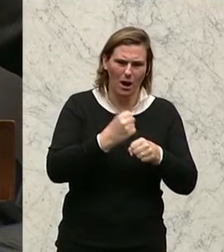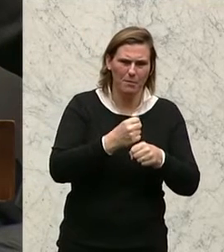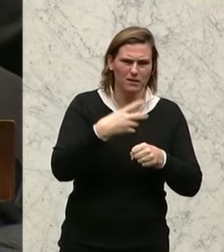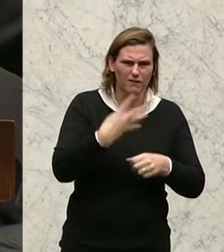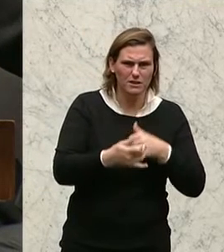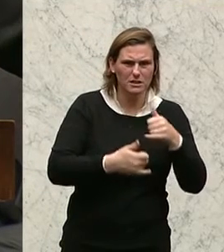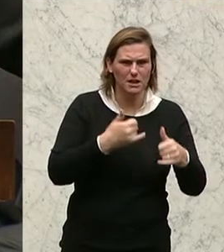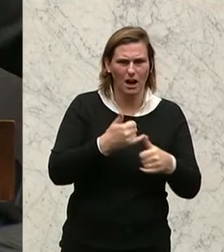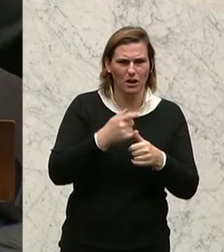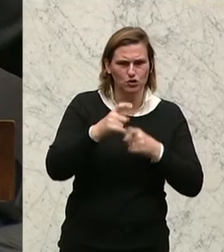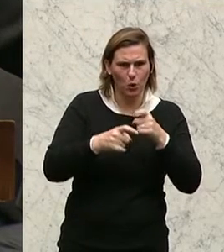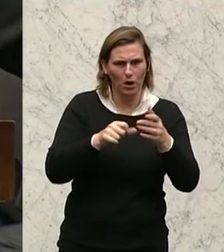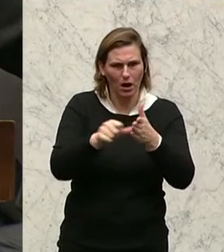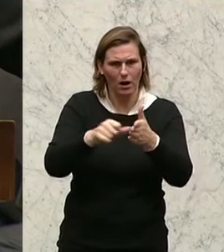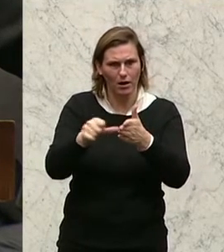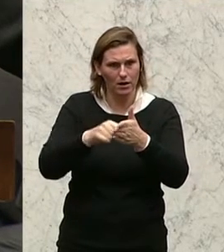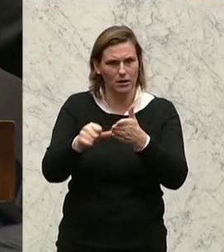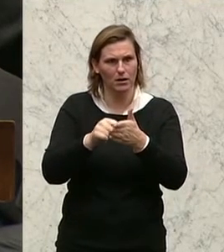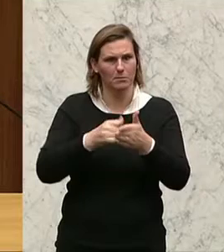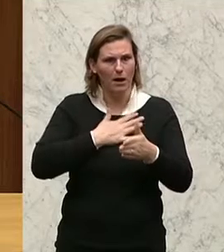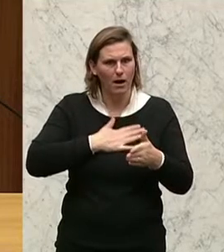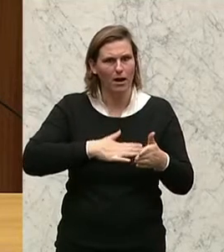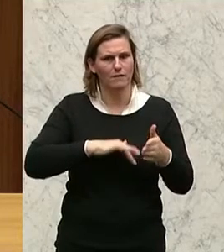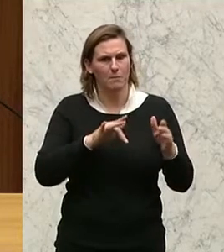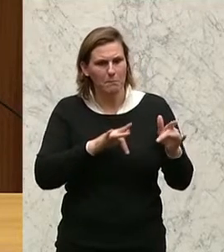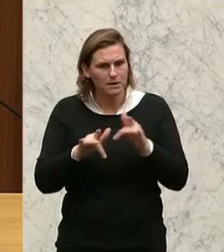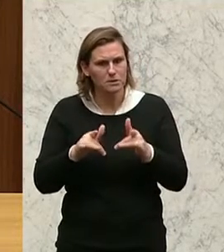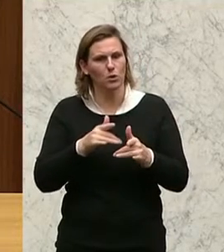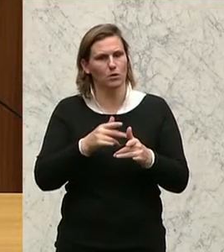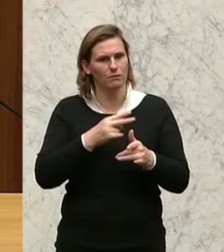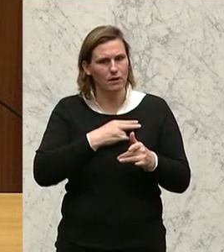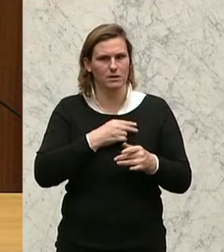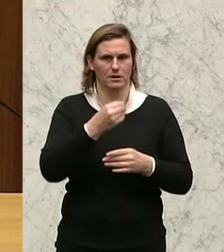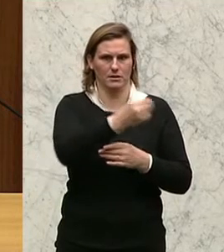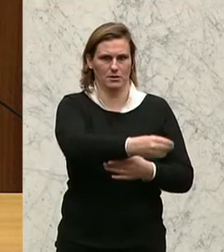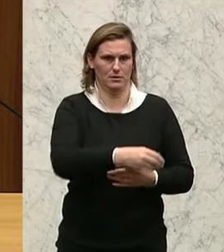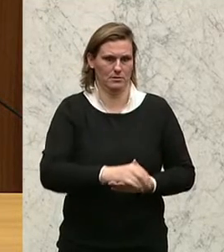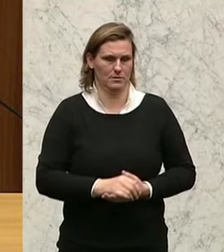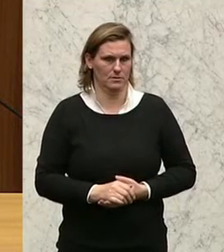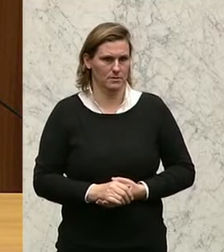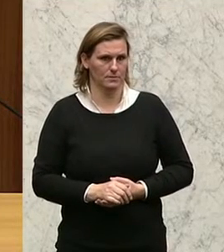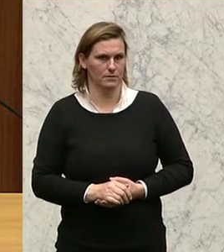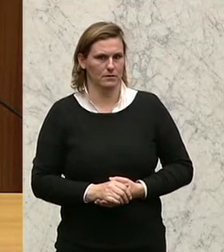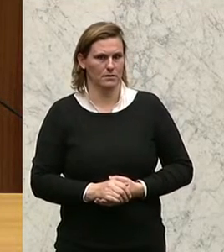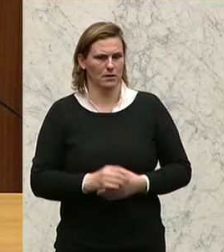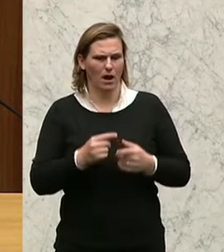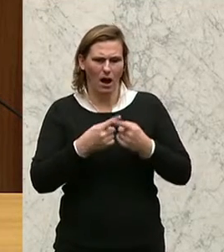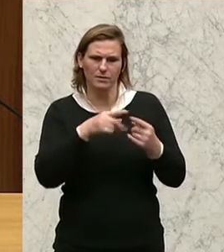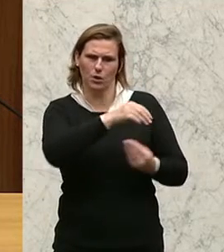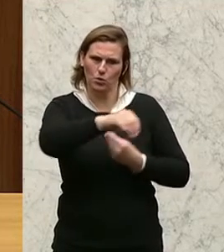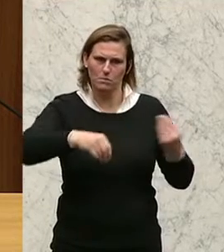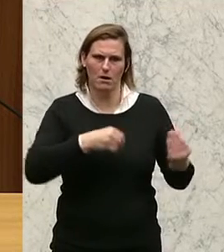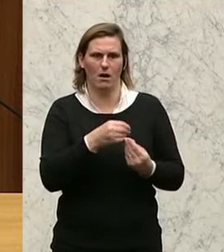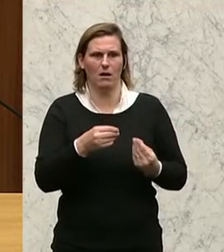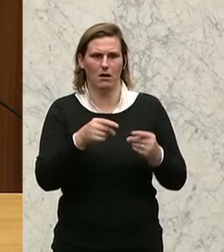Steuerschub eingezahlt haben, die sich wirklich ihre Pension verdient haben, wie ich meine, die haben einen anderen Umgang